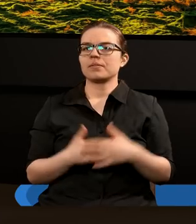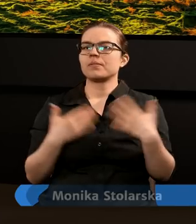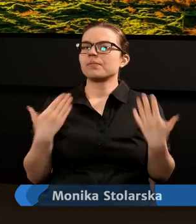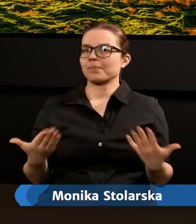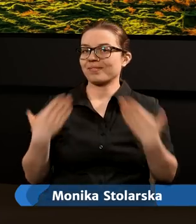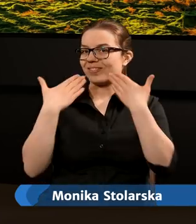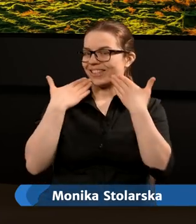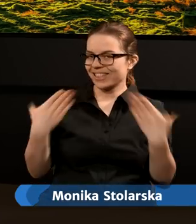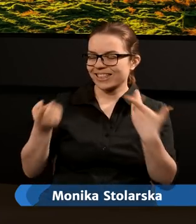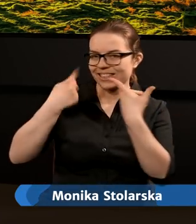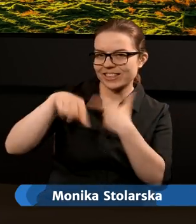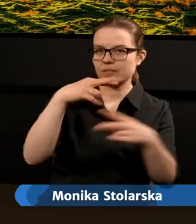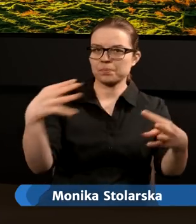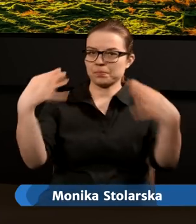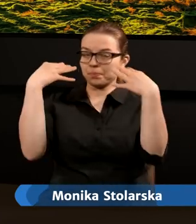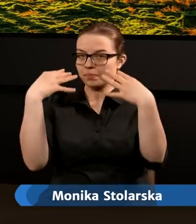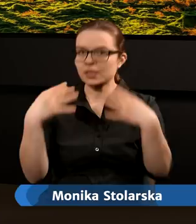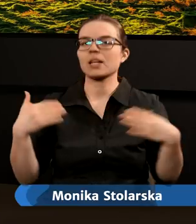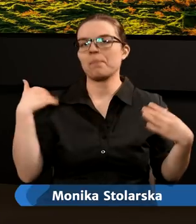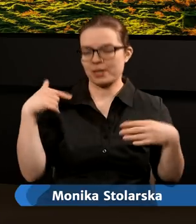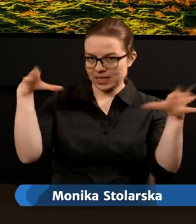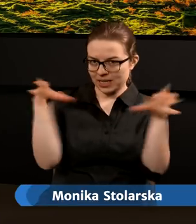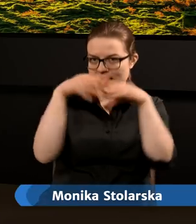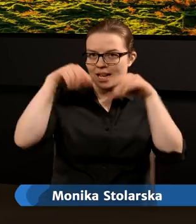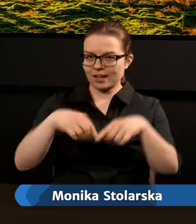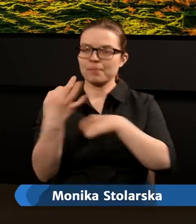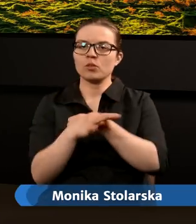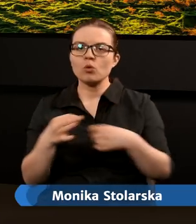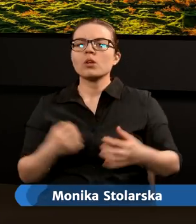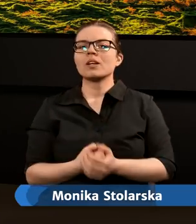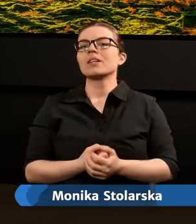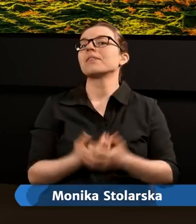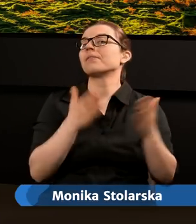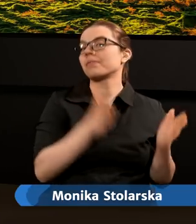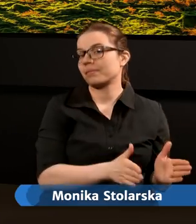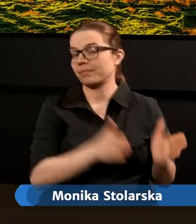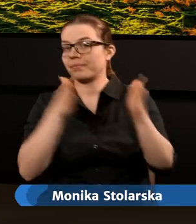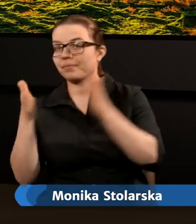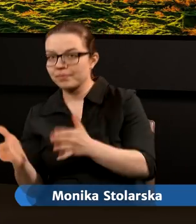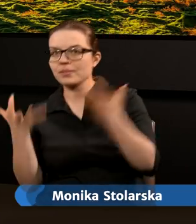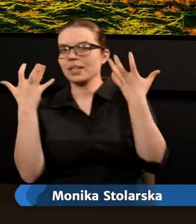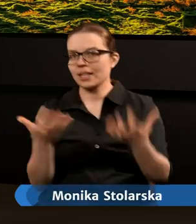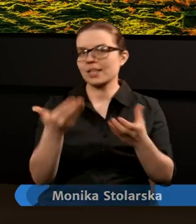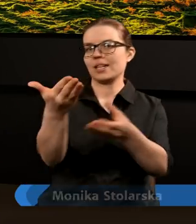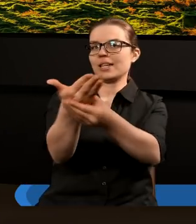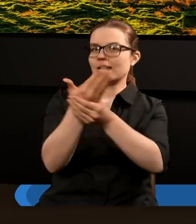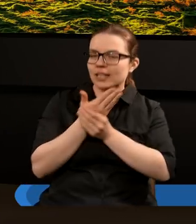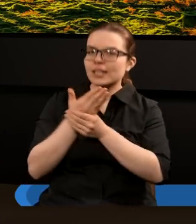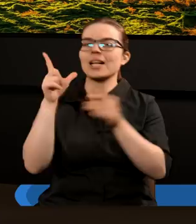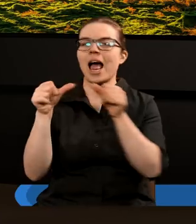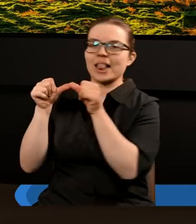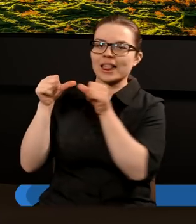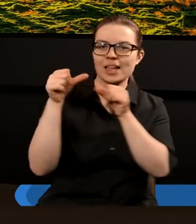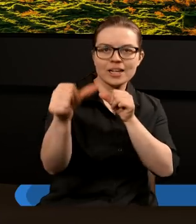Dziękujemy drodzy widzowie, że byliście z nami w czasie tego studium i chciałbym Was już z tego miejsca zaprosić na przyszły